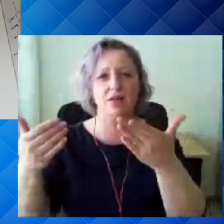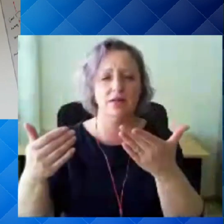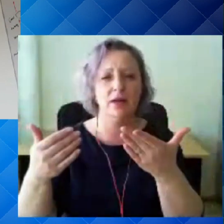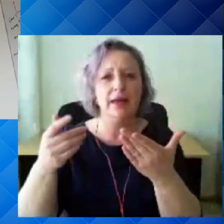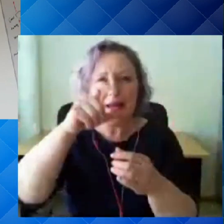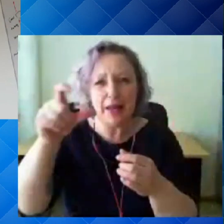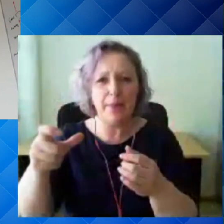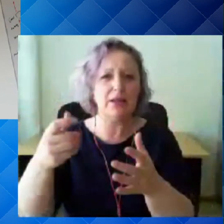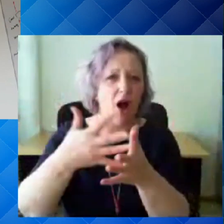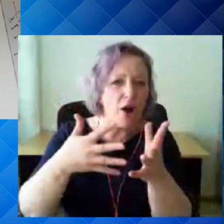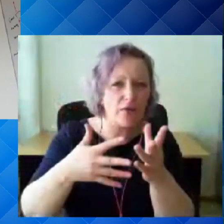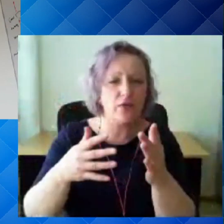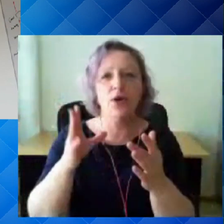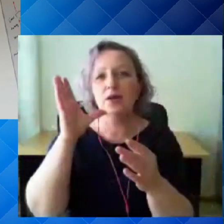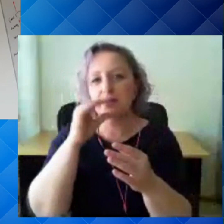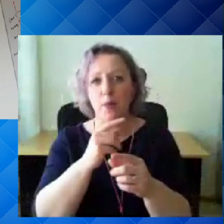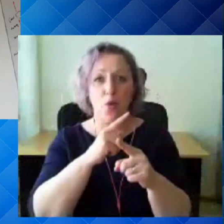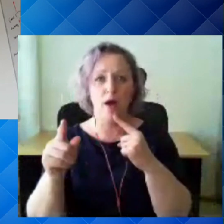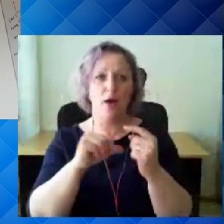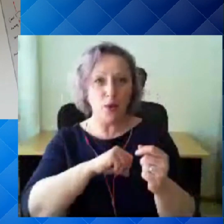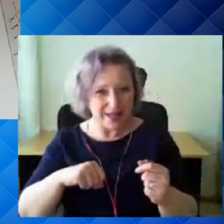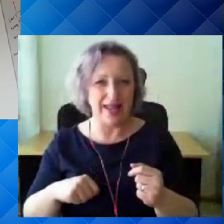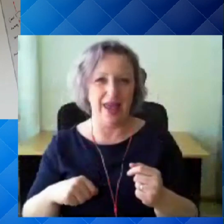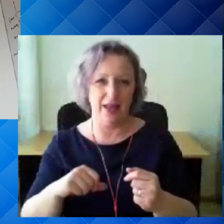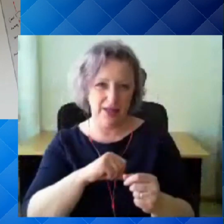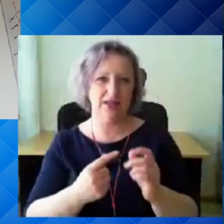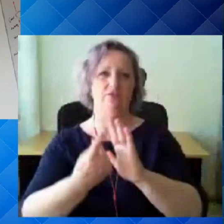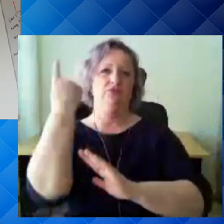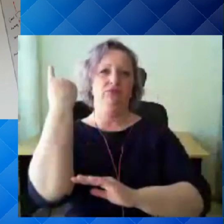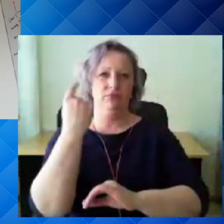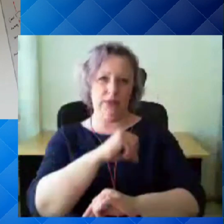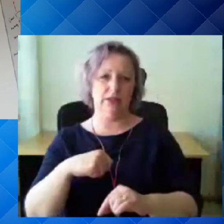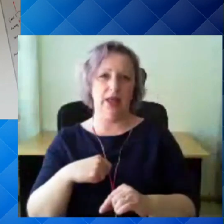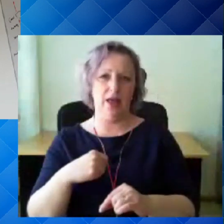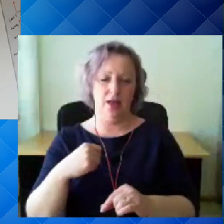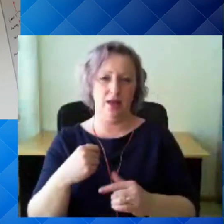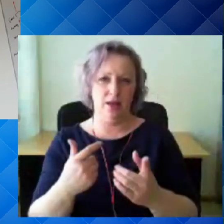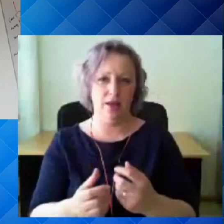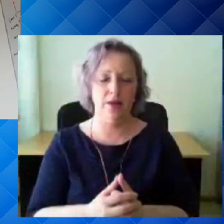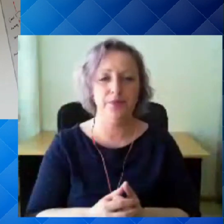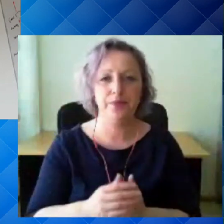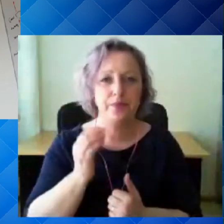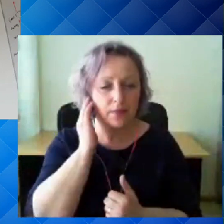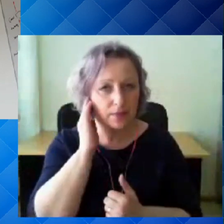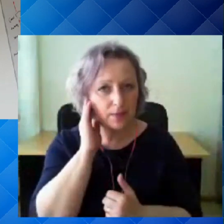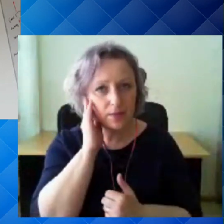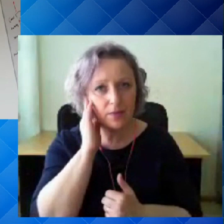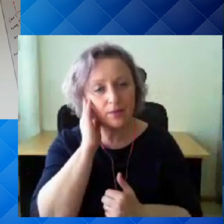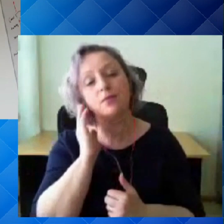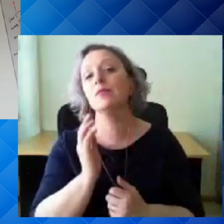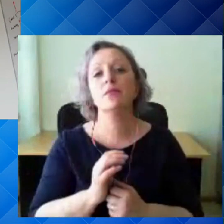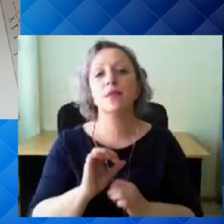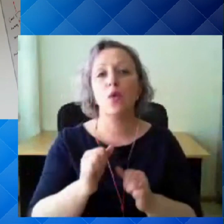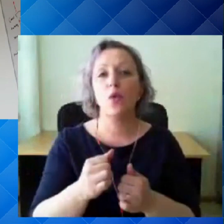nakkusahelad katkevad või vähemalt see nagatumine on paremi kontrolli. Nüüd kui võtame